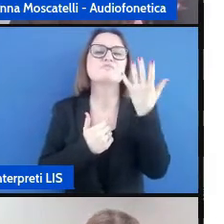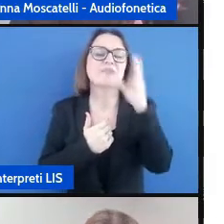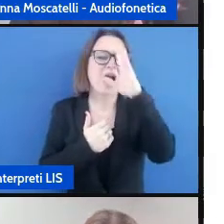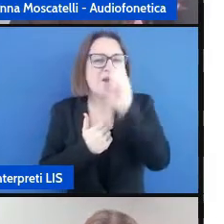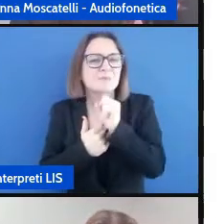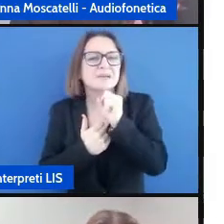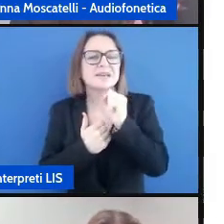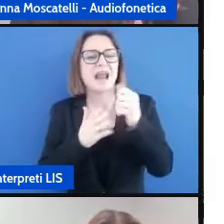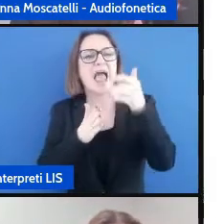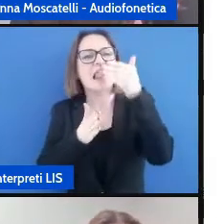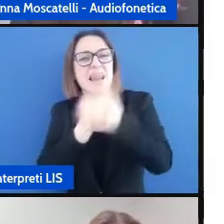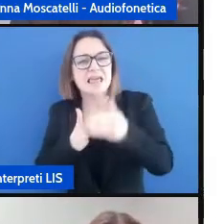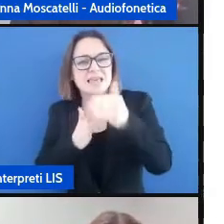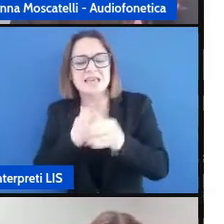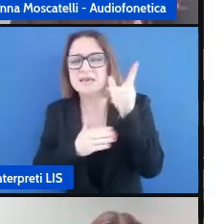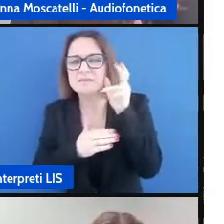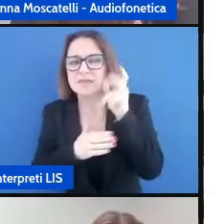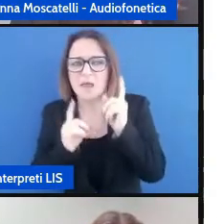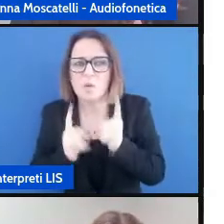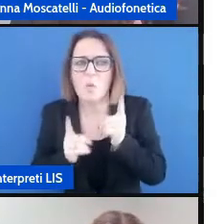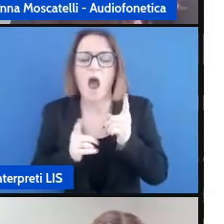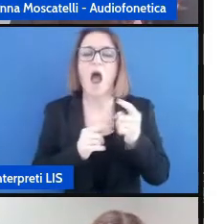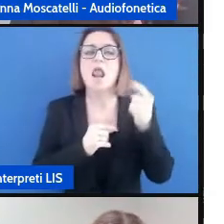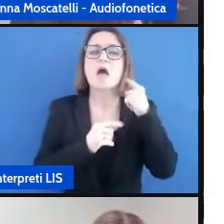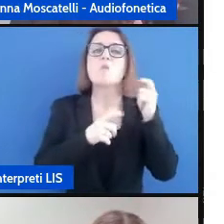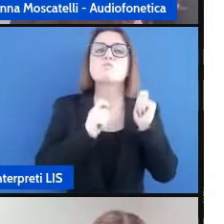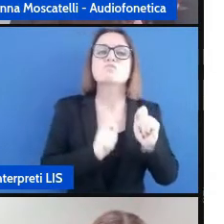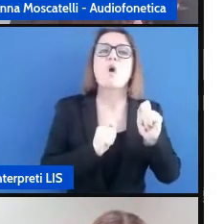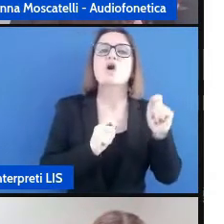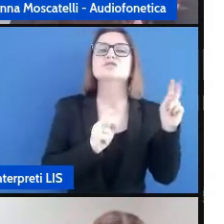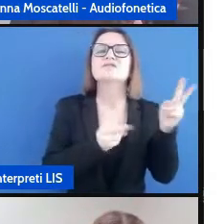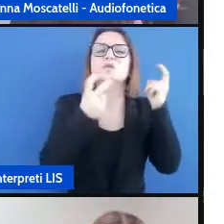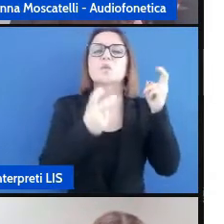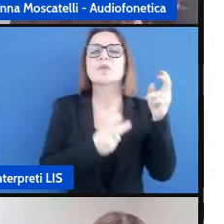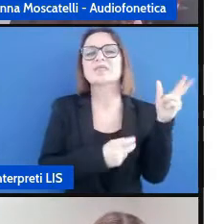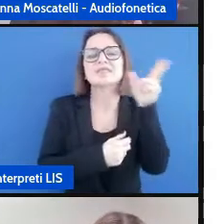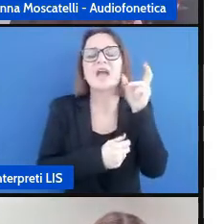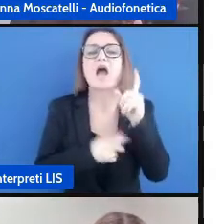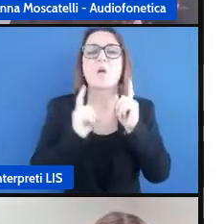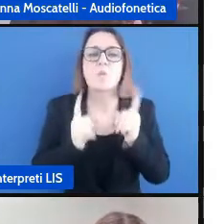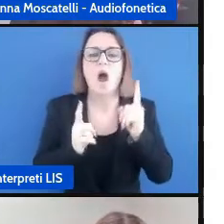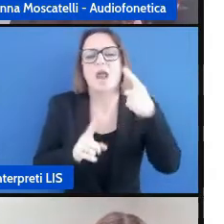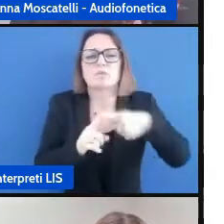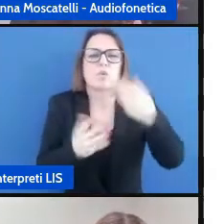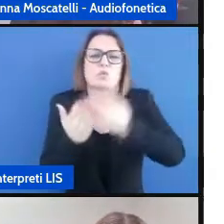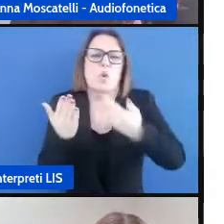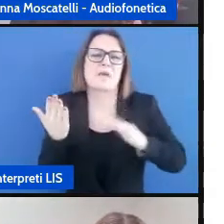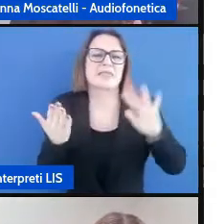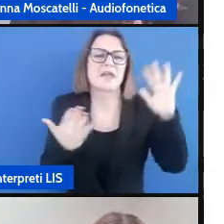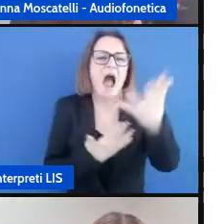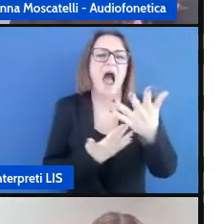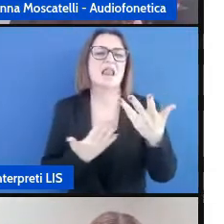limiti e quali le possibili potenzialità e tutta l'altra documentazione potrebbero essere